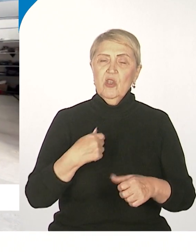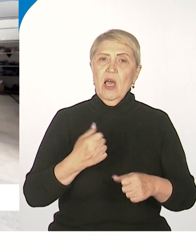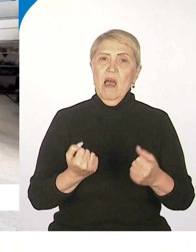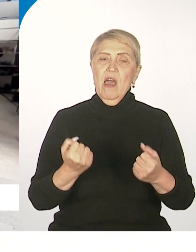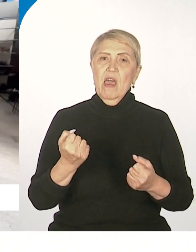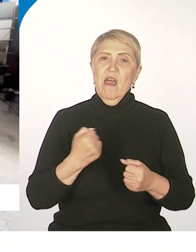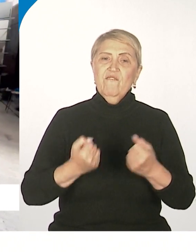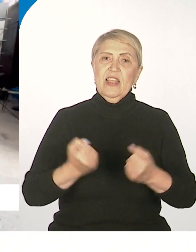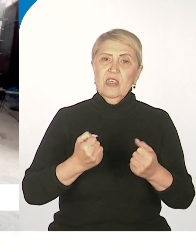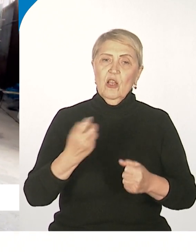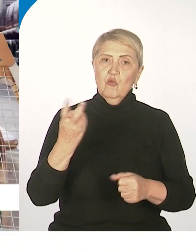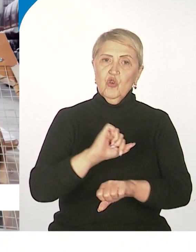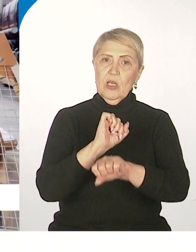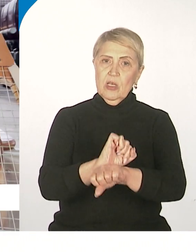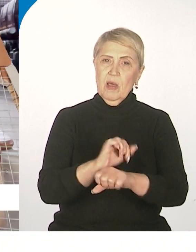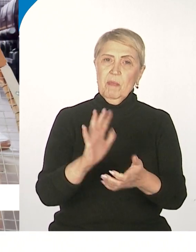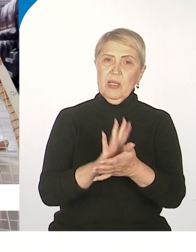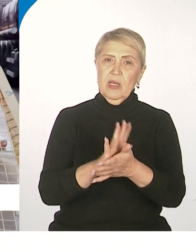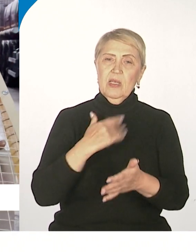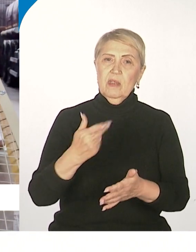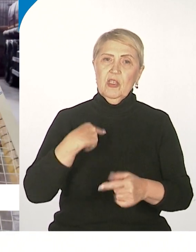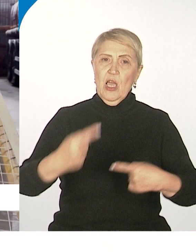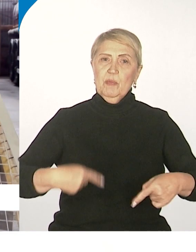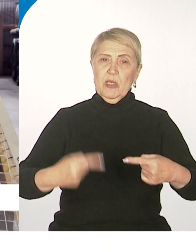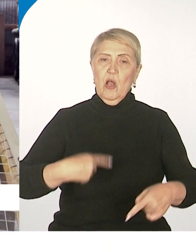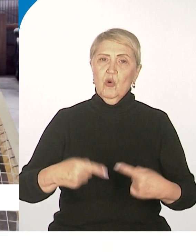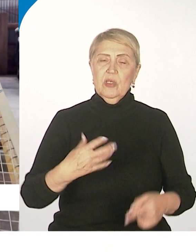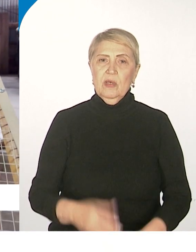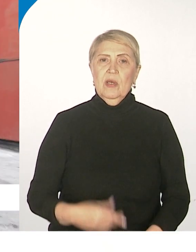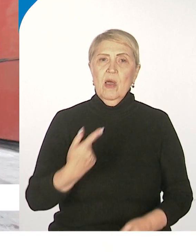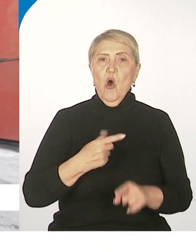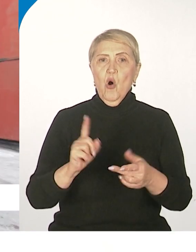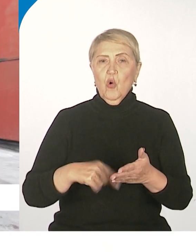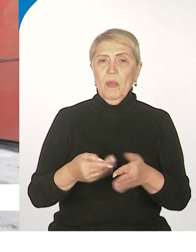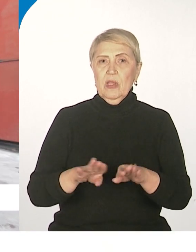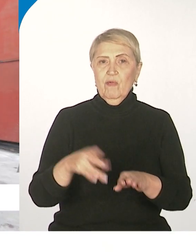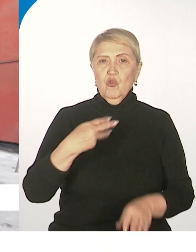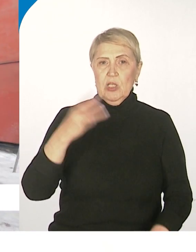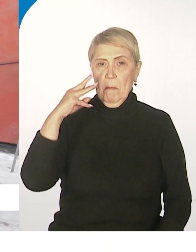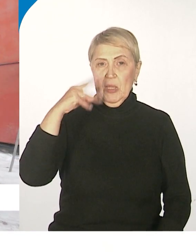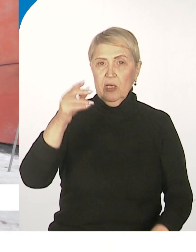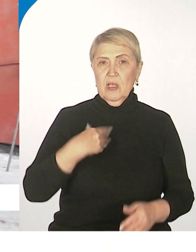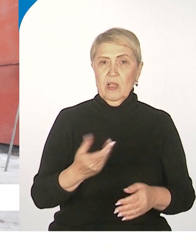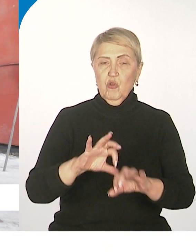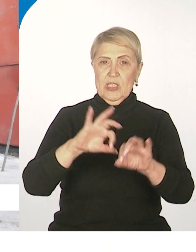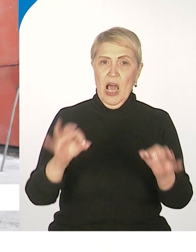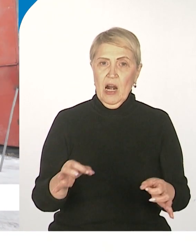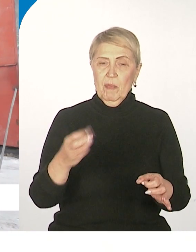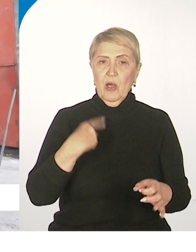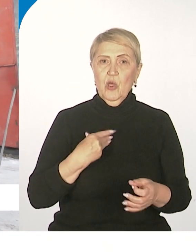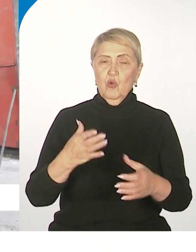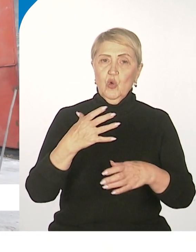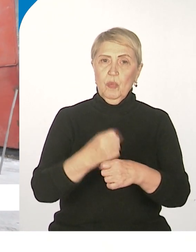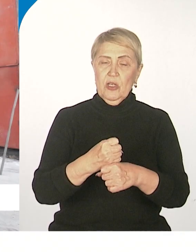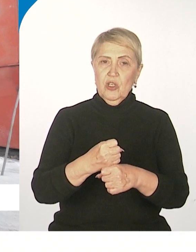от грязи, летящей из-под колес. Вездеходы оперативно доработали. Кроме того, производитель модернизировал раму и упростил конструкцию